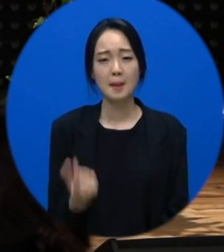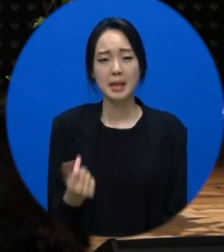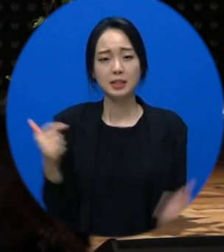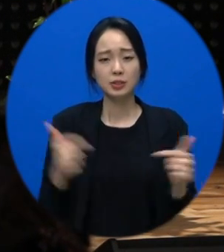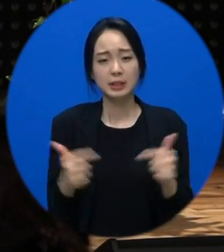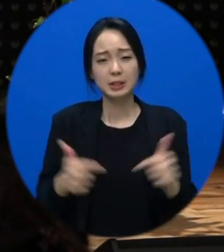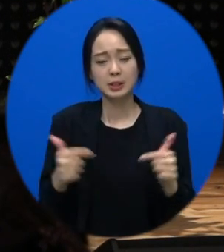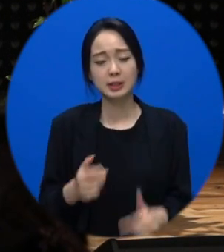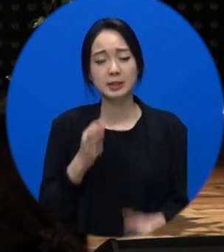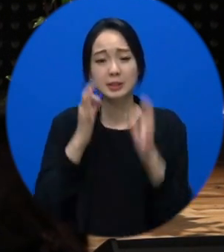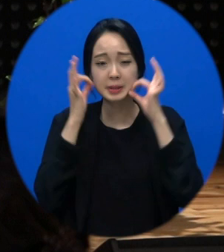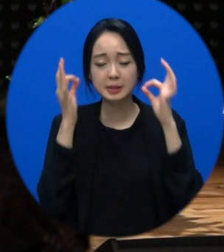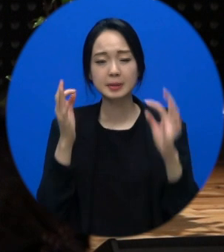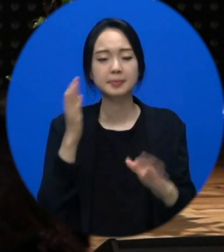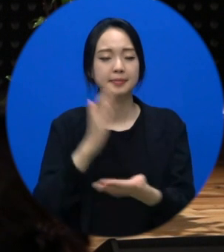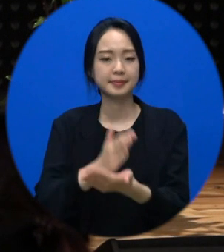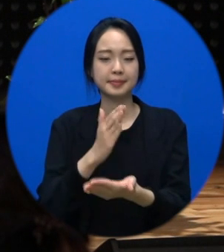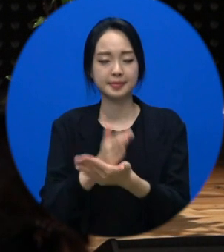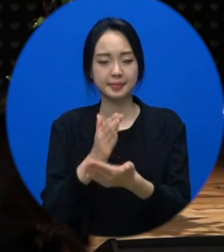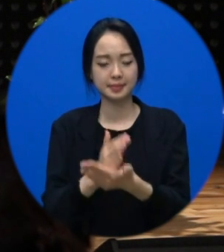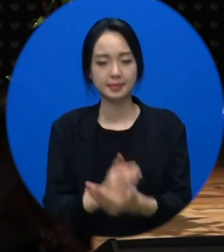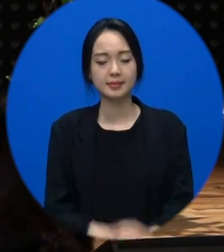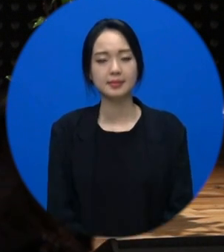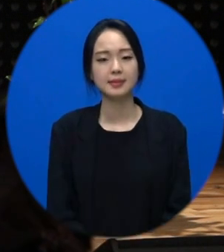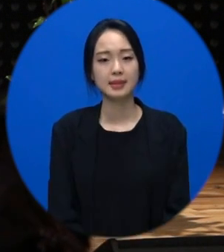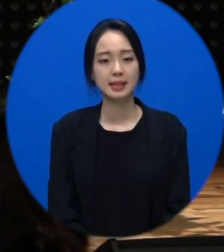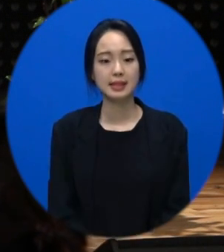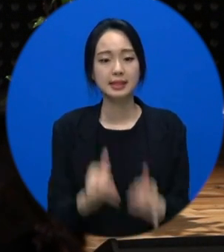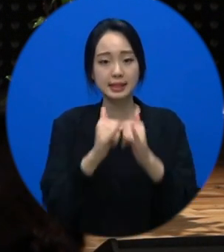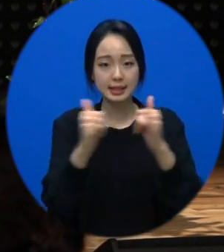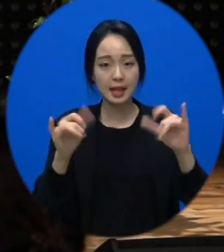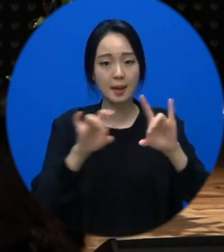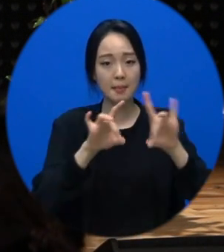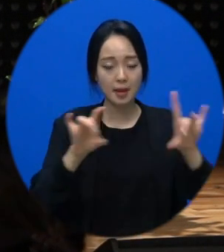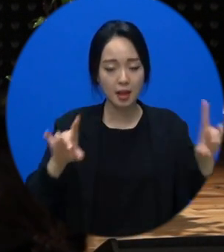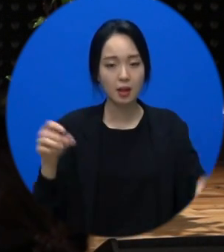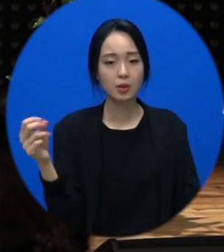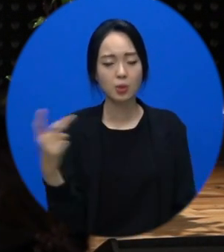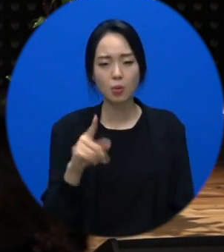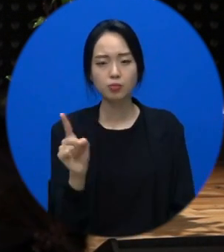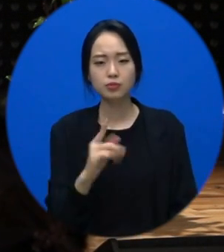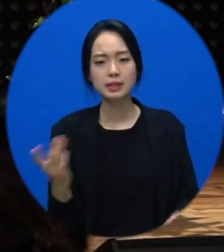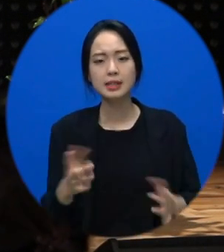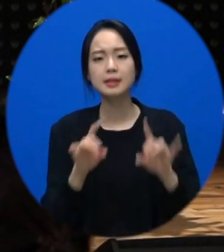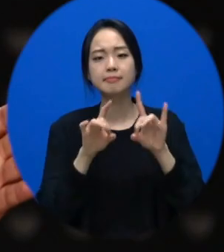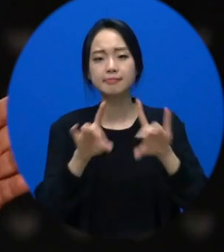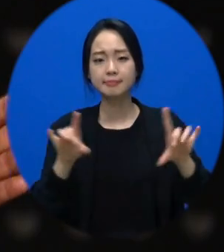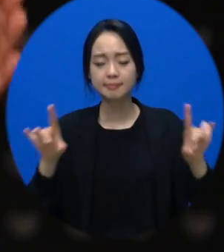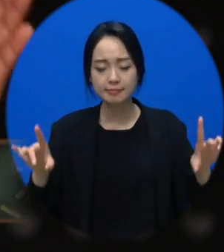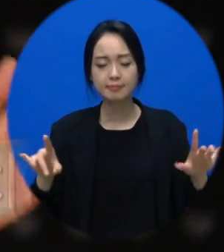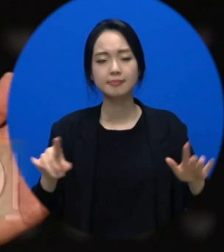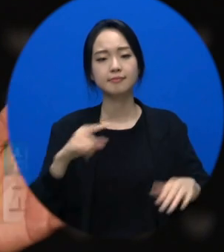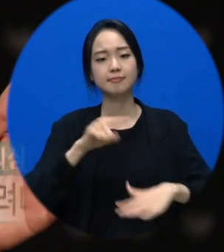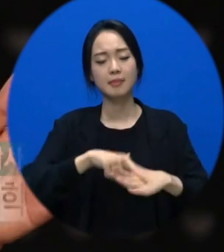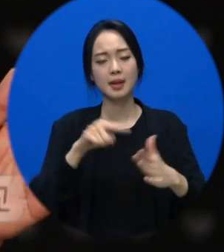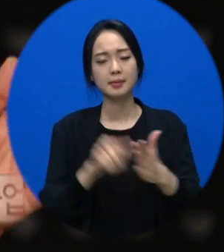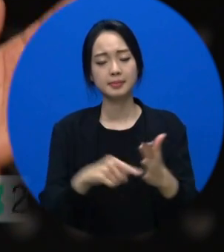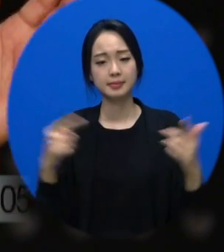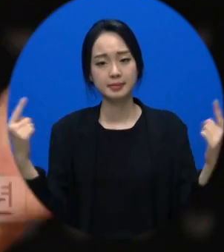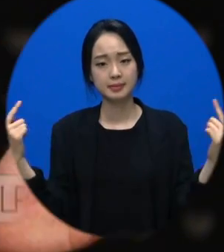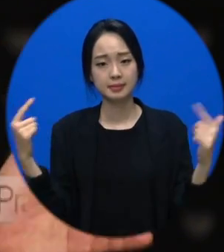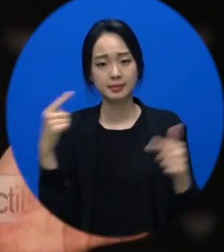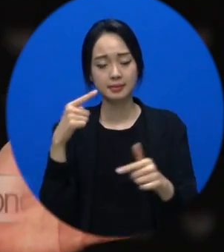사람마다 그 마음의 상처가 낫는 시간 또는 사안마다도 다 다르겠죠. 네. 기다리세요. 그냥 나아요.